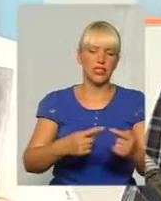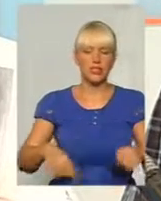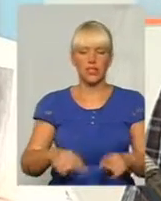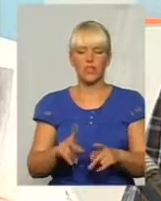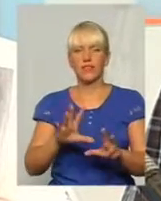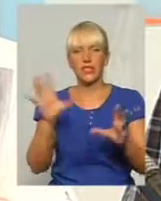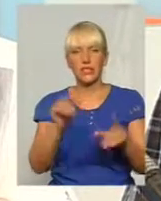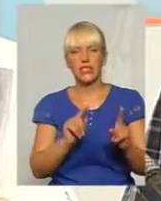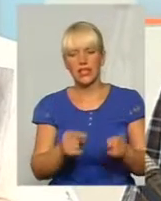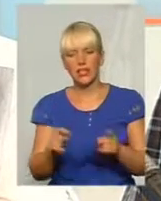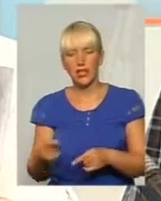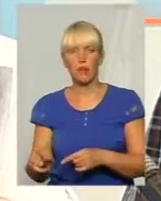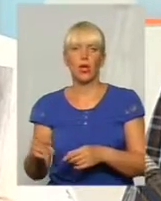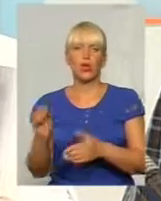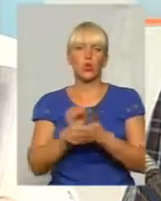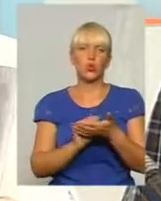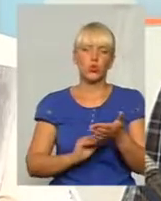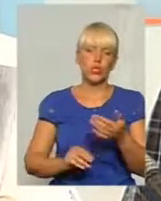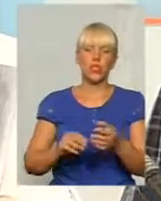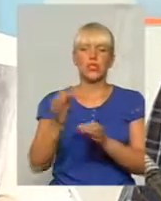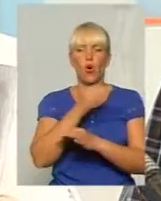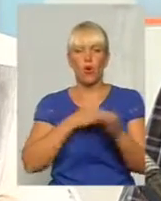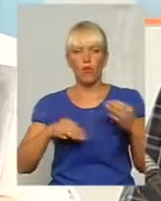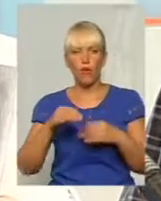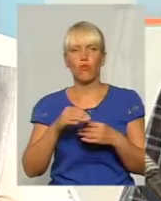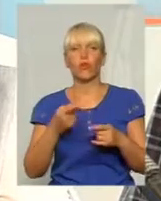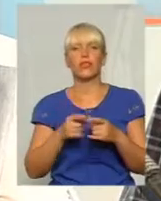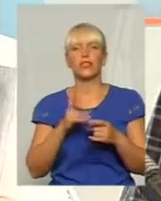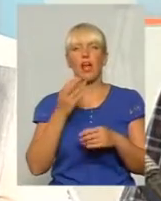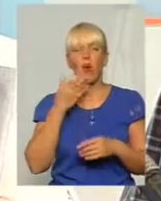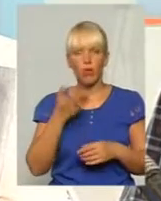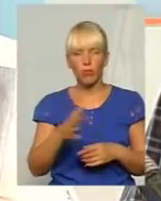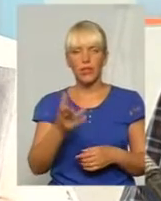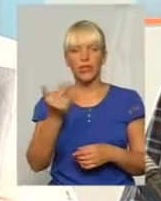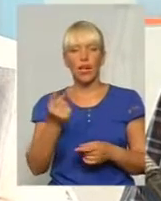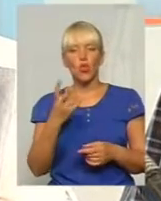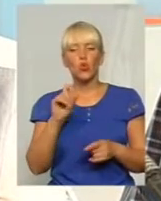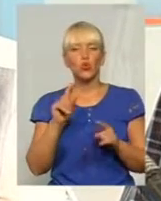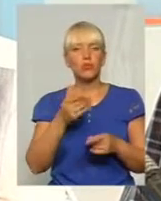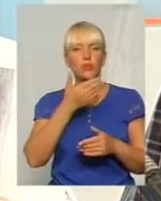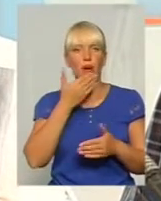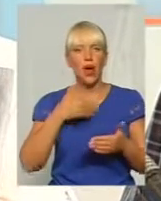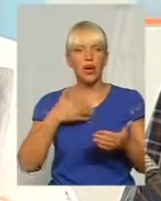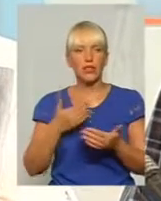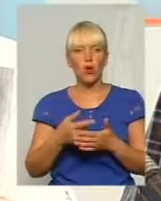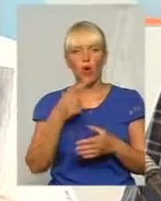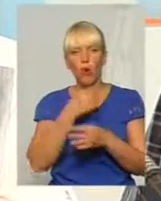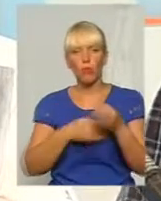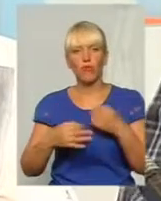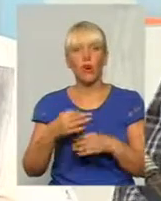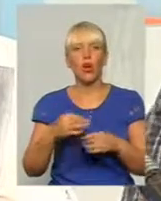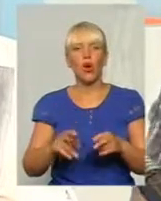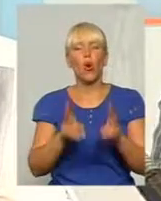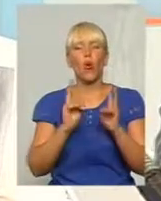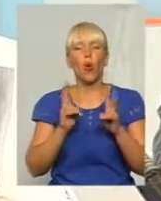затримували, і журналісти обговорювали, активісти давали коментарі. Але чомусь, ну, ми так активно не обговорюємо питання, кого